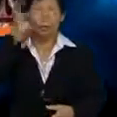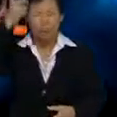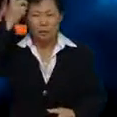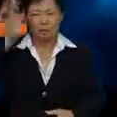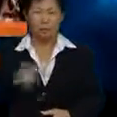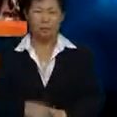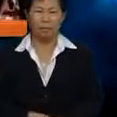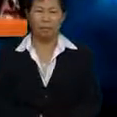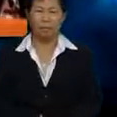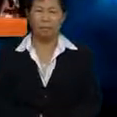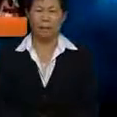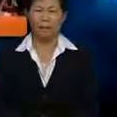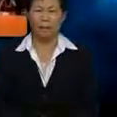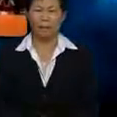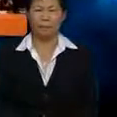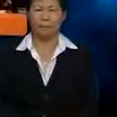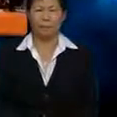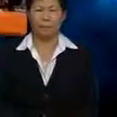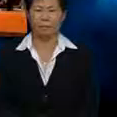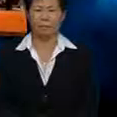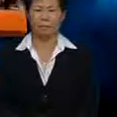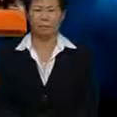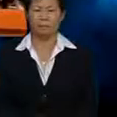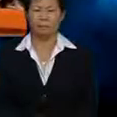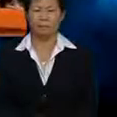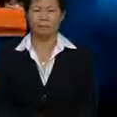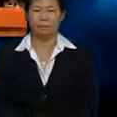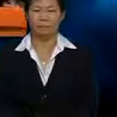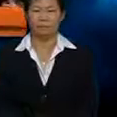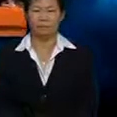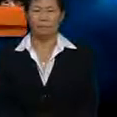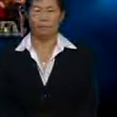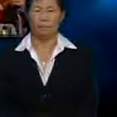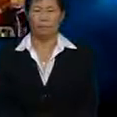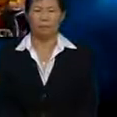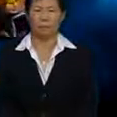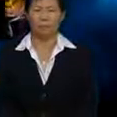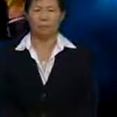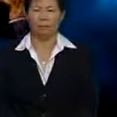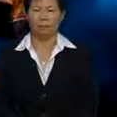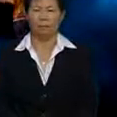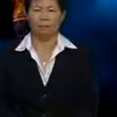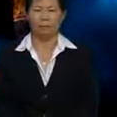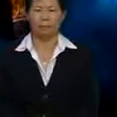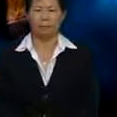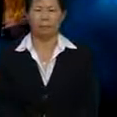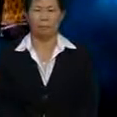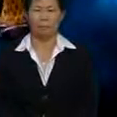Jantung Oh Ini Ini Sampai Sampai Sampai Sampai Sampai Sampai